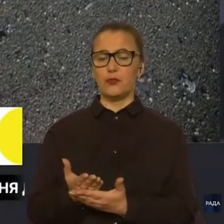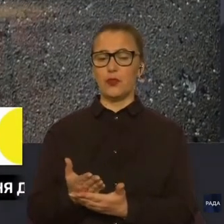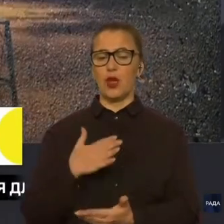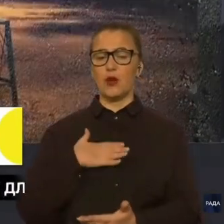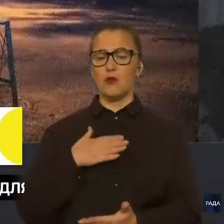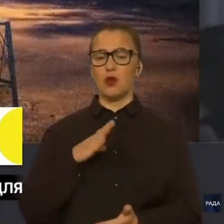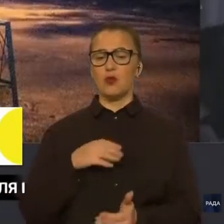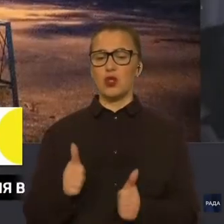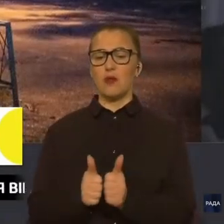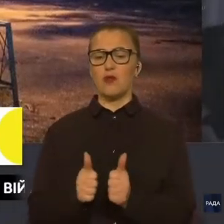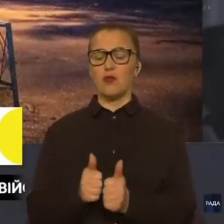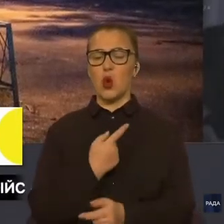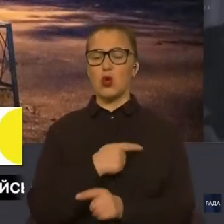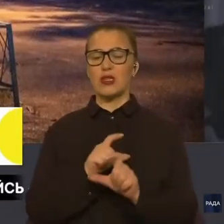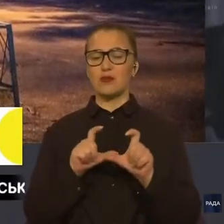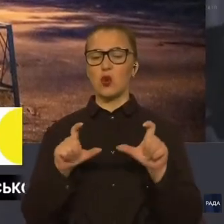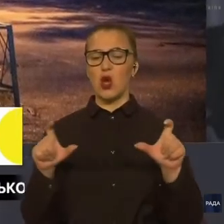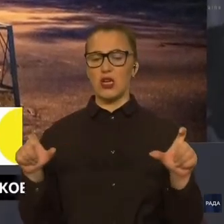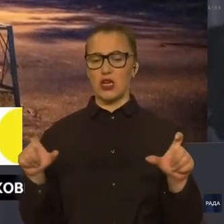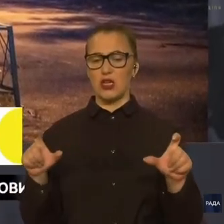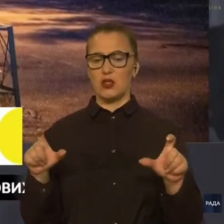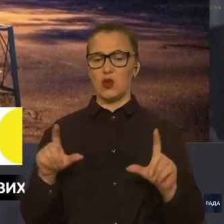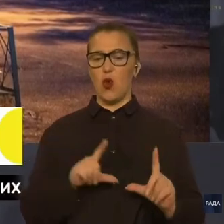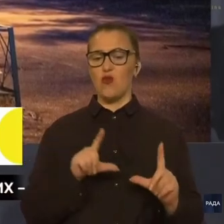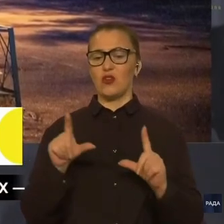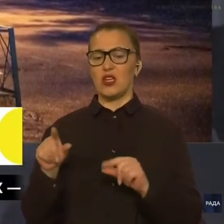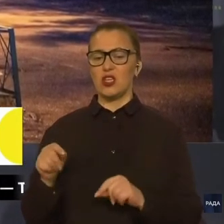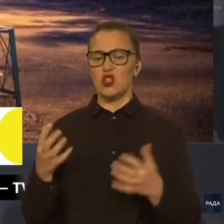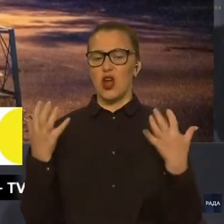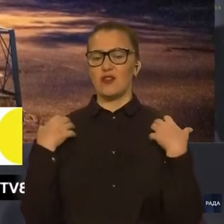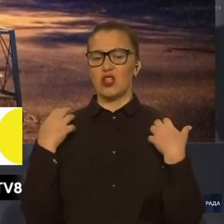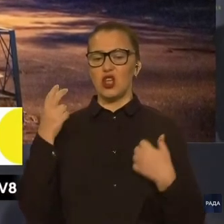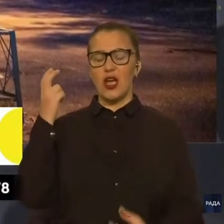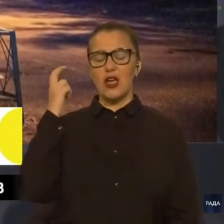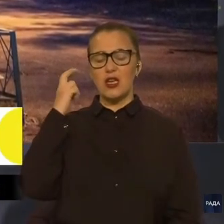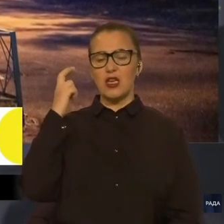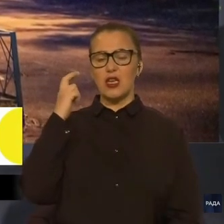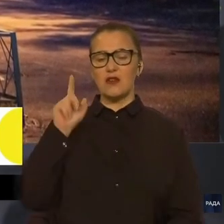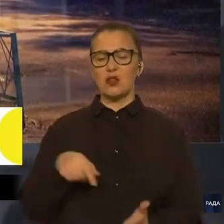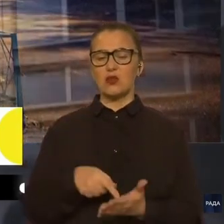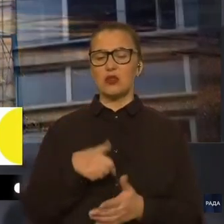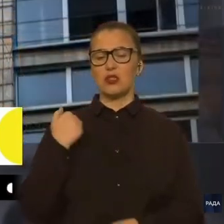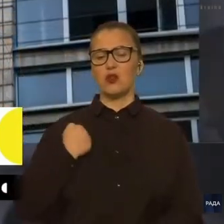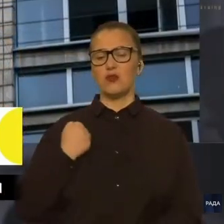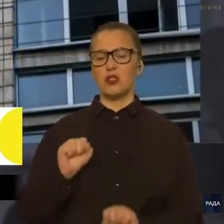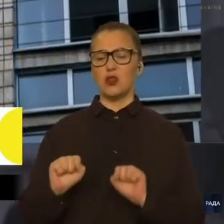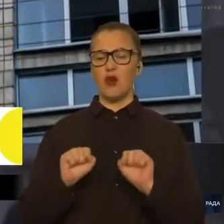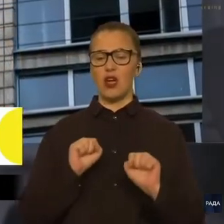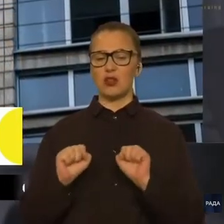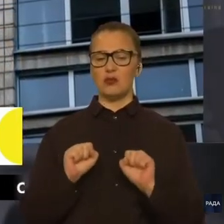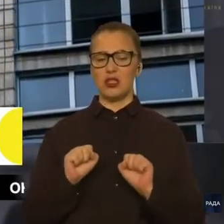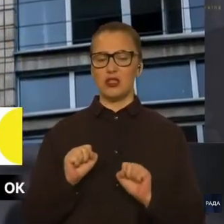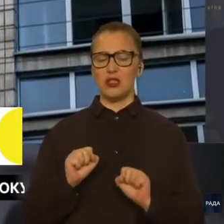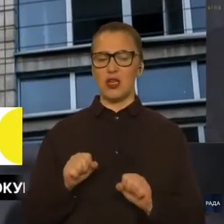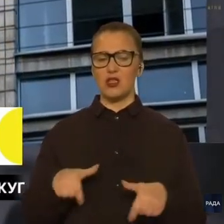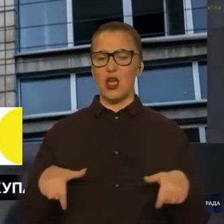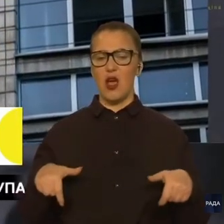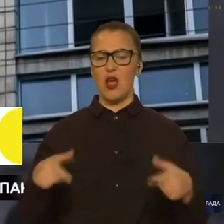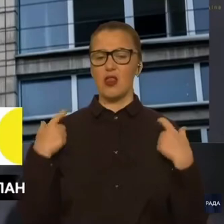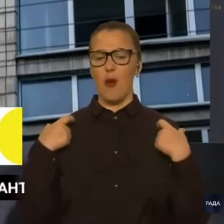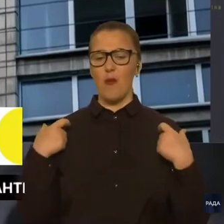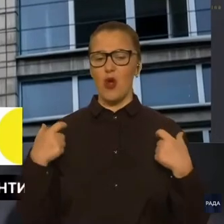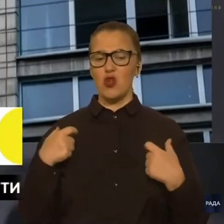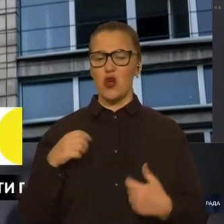з поліклінікою, тобто виїжджав начальник Київської міської військової адміністрації, генерал-полковник Сергій Павлов